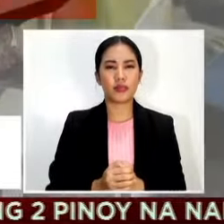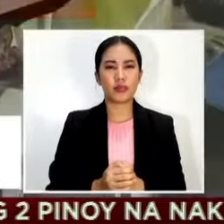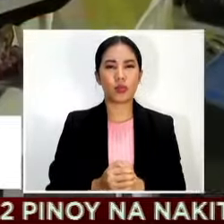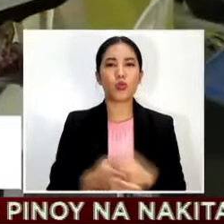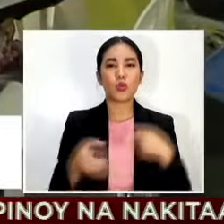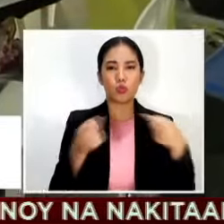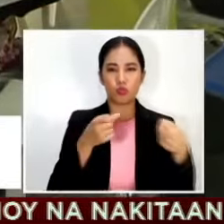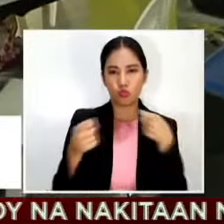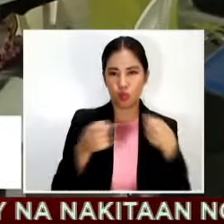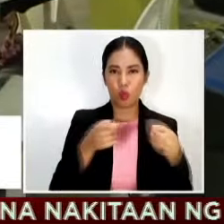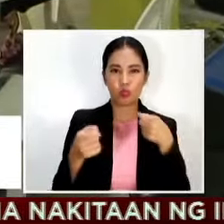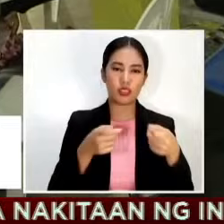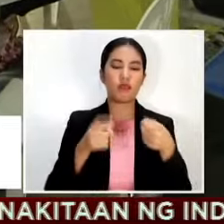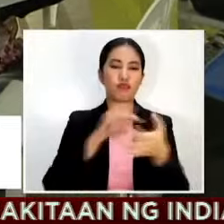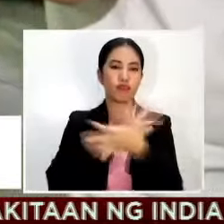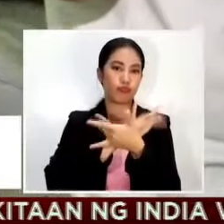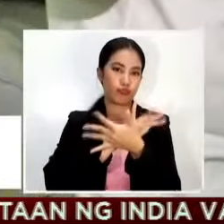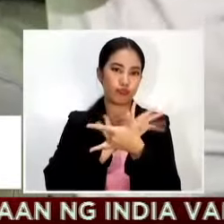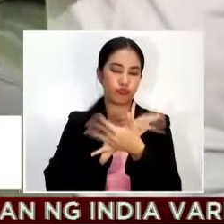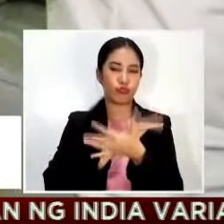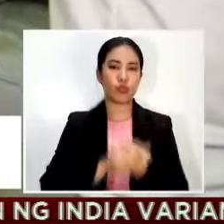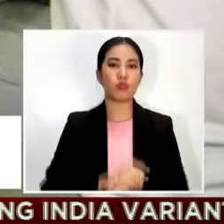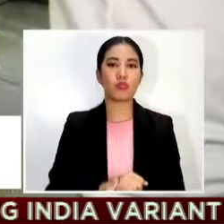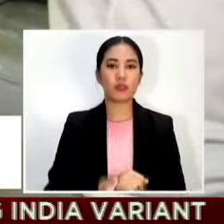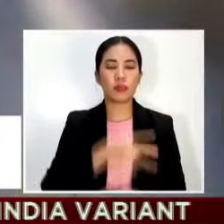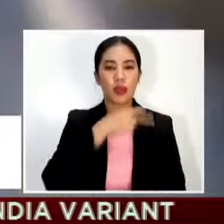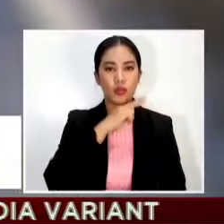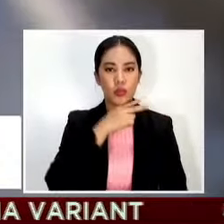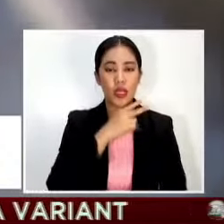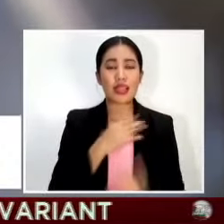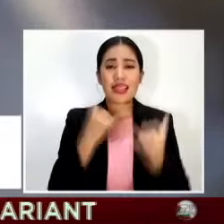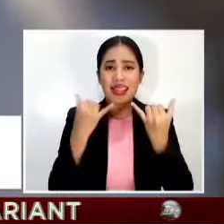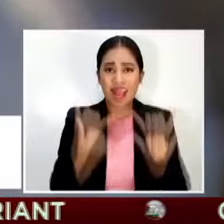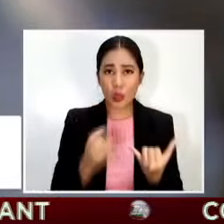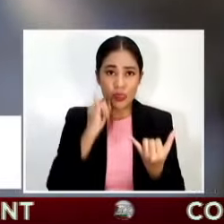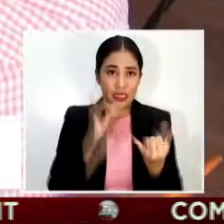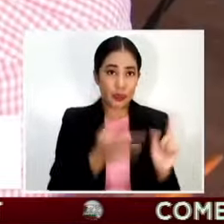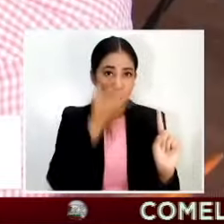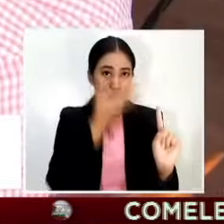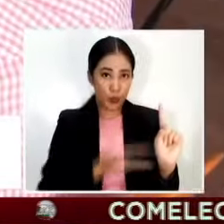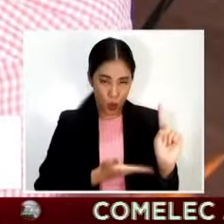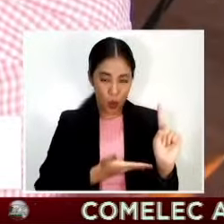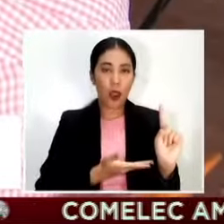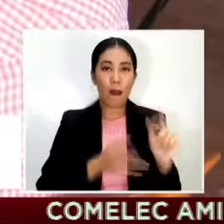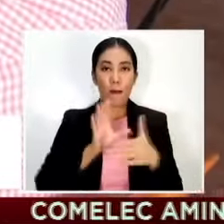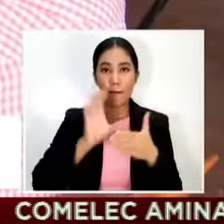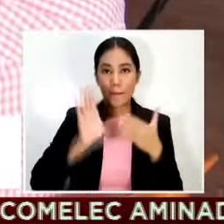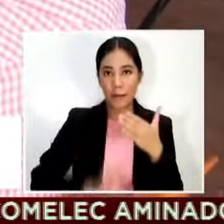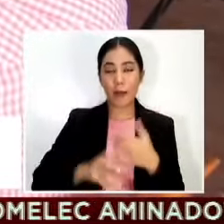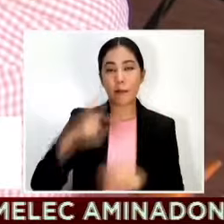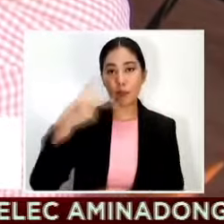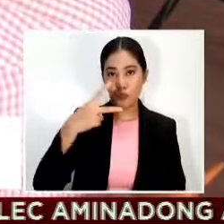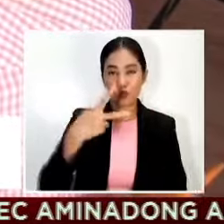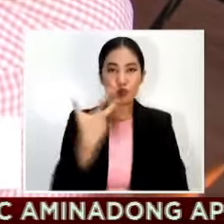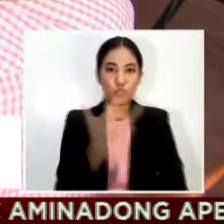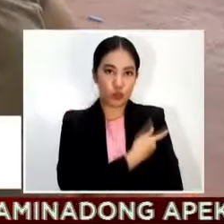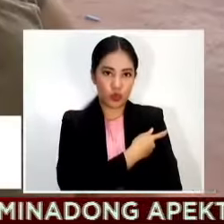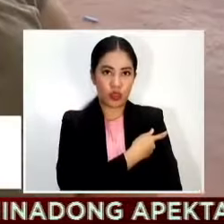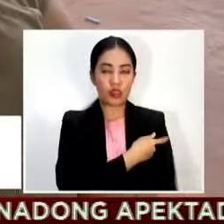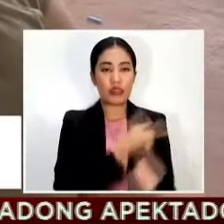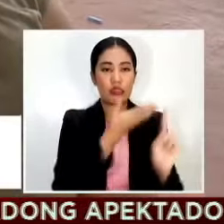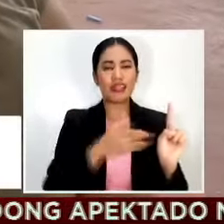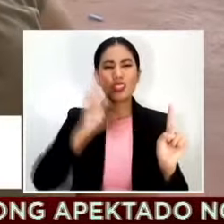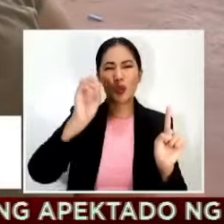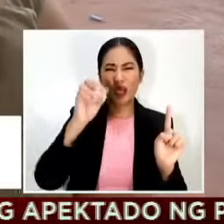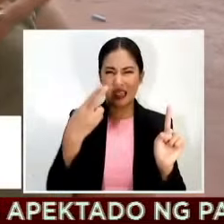Pero sa ngayon kahit na kumpleto na ng isang individual ang dalawang doses ng COVID vaccine hindi pa rin sang-ayo ng DOH